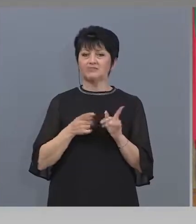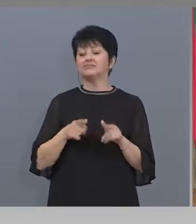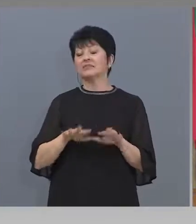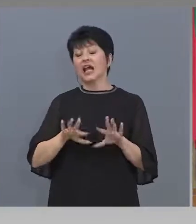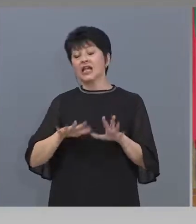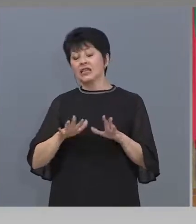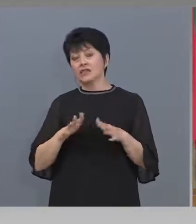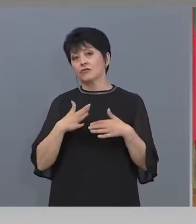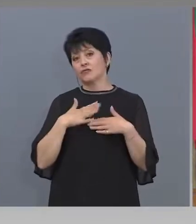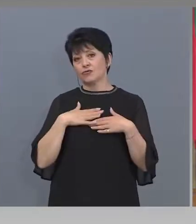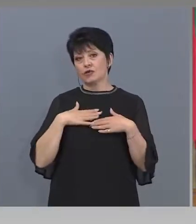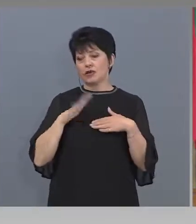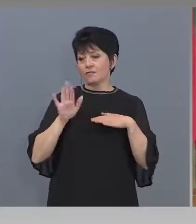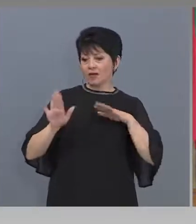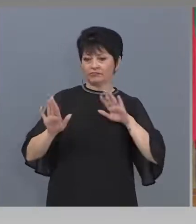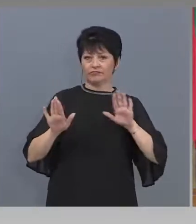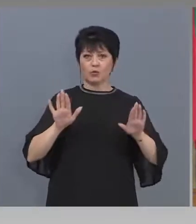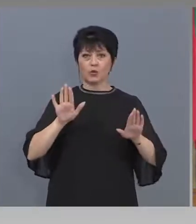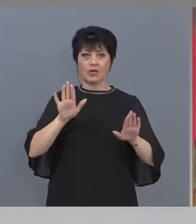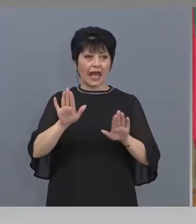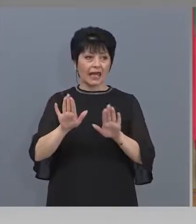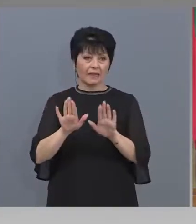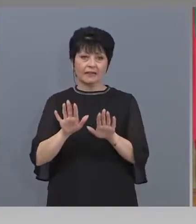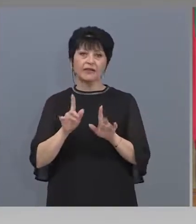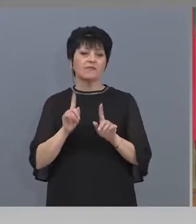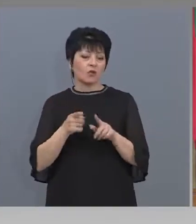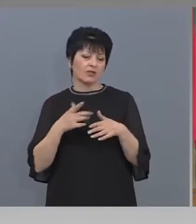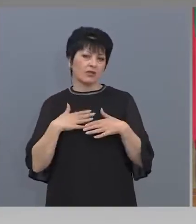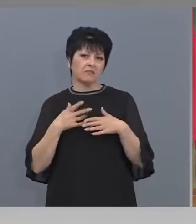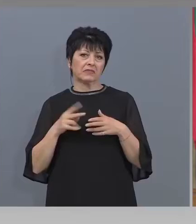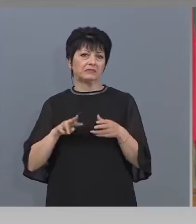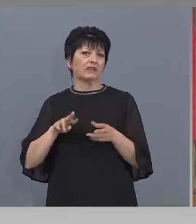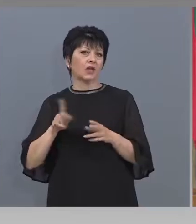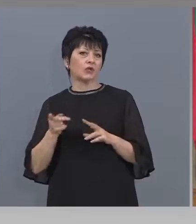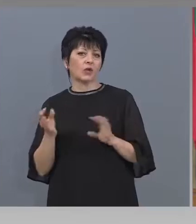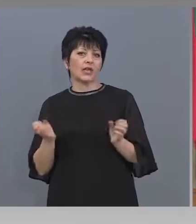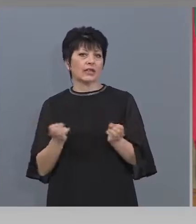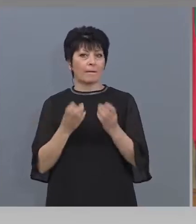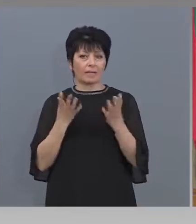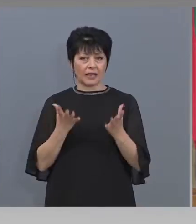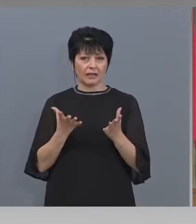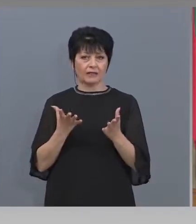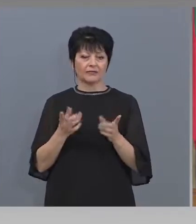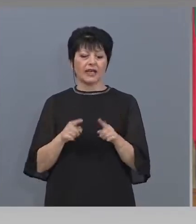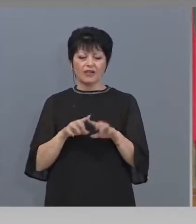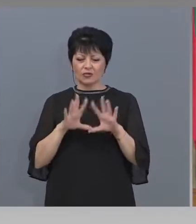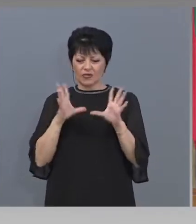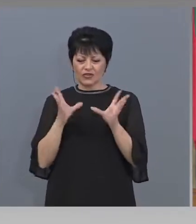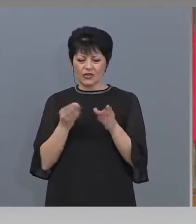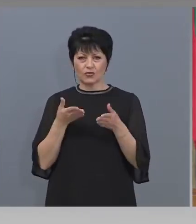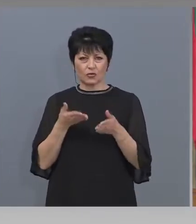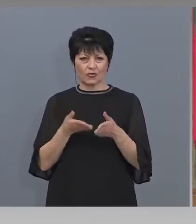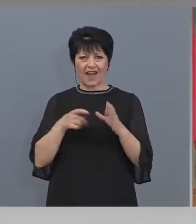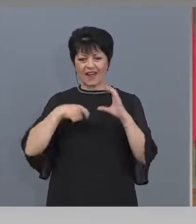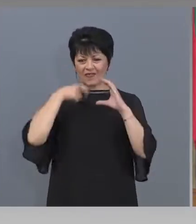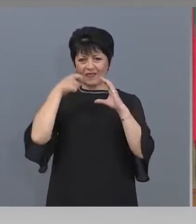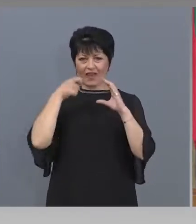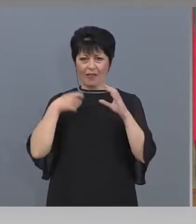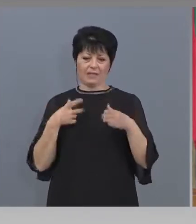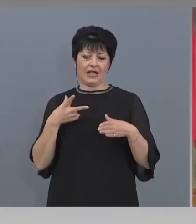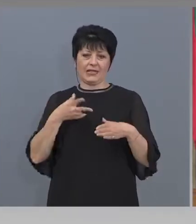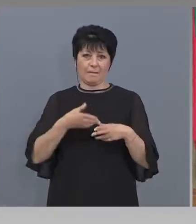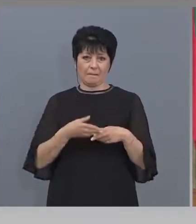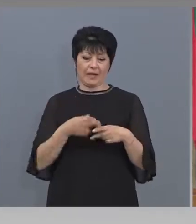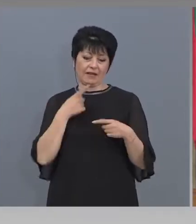ще има музейна експозиция, музейна част, но и да има и други събития. Но всичко това, даже филма е спрял в момента, заради